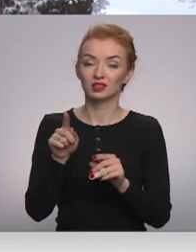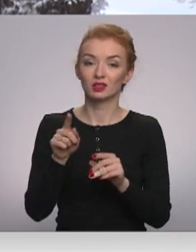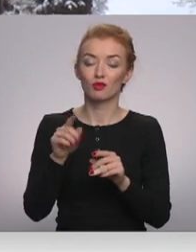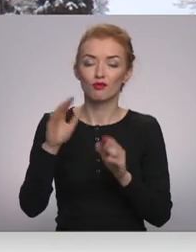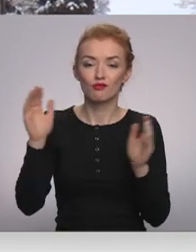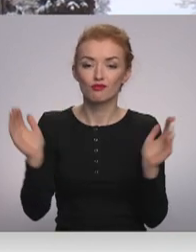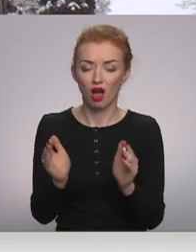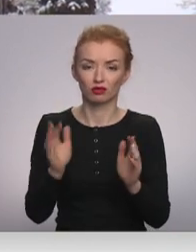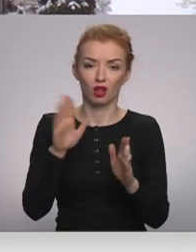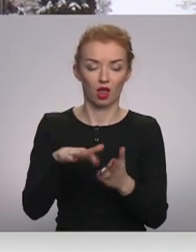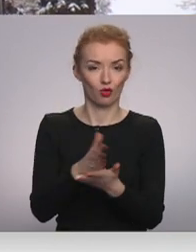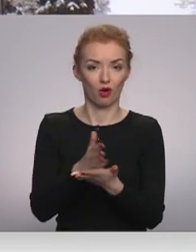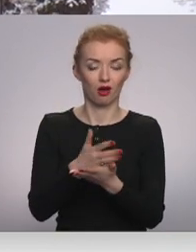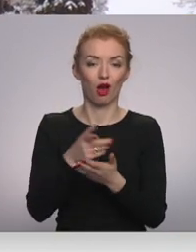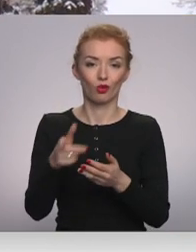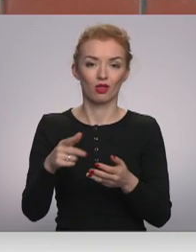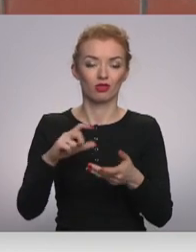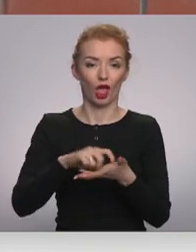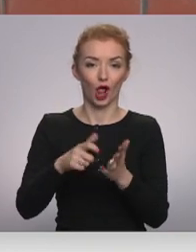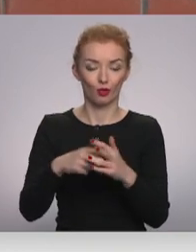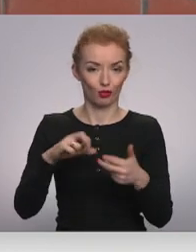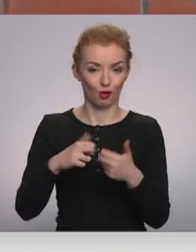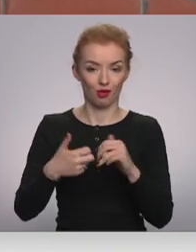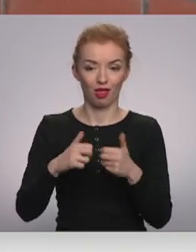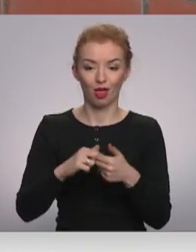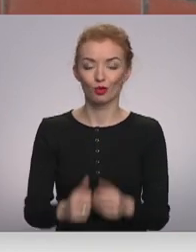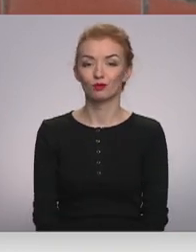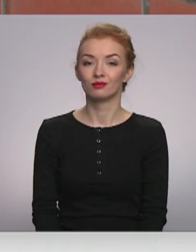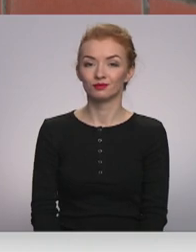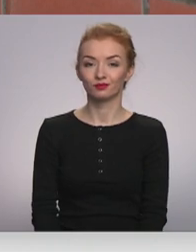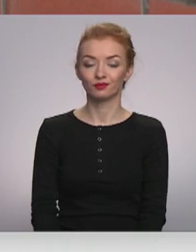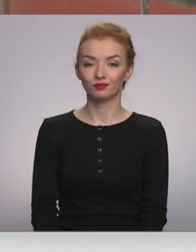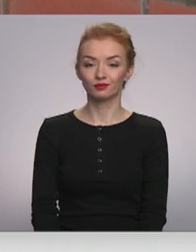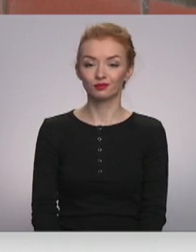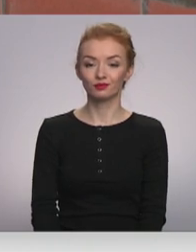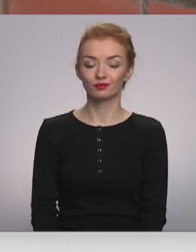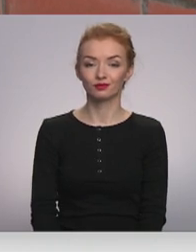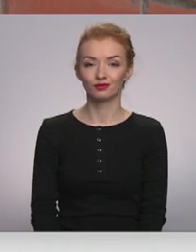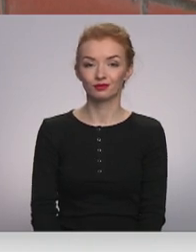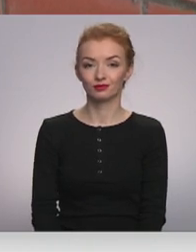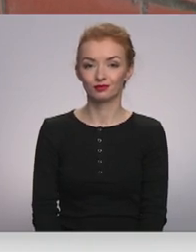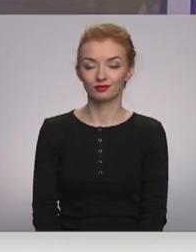mazs, lai atrisinātu telpu problēmu. Sandra Leitāna, Andris Pāns, ReTV